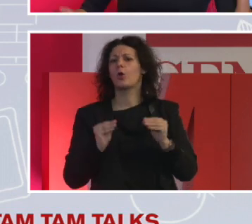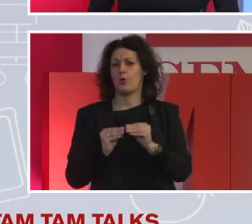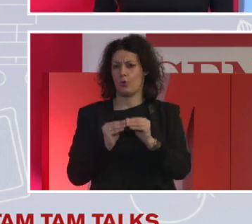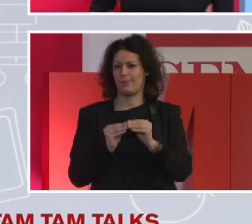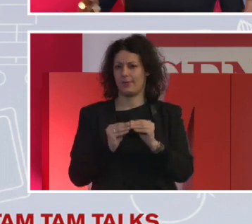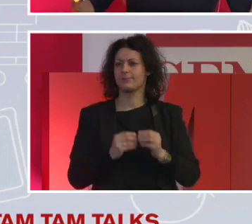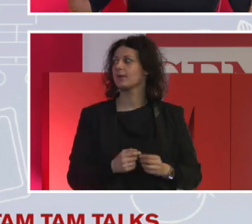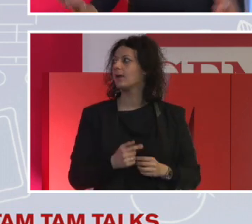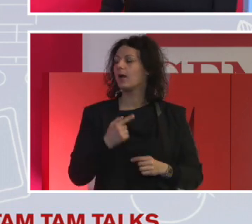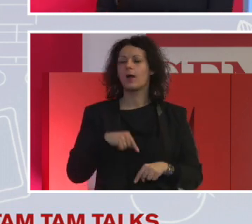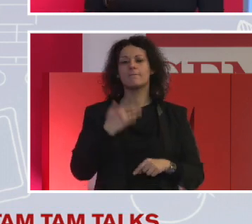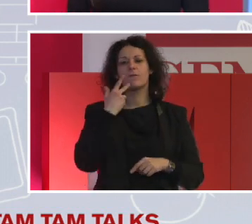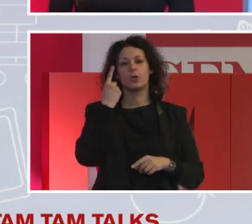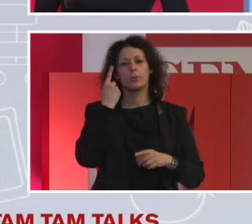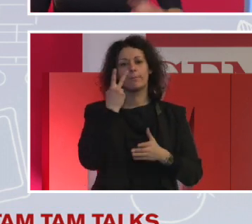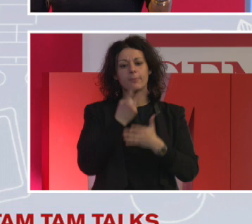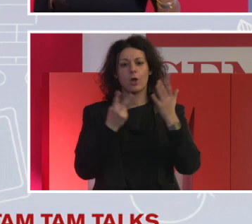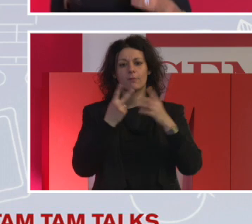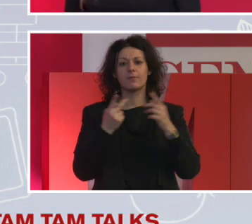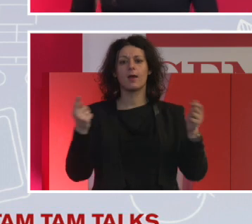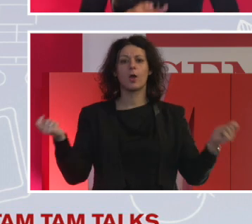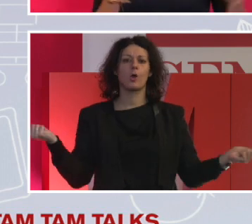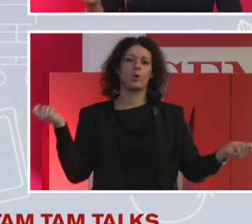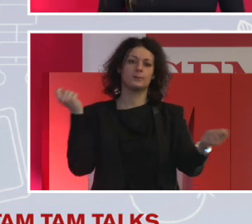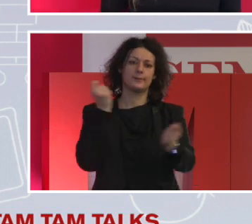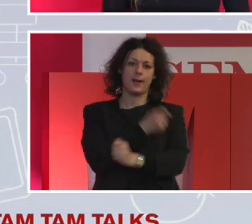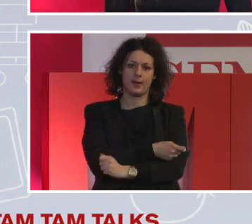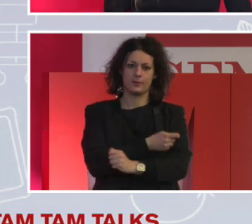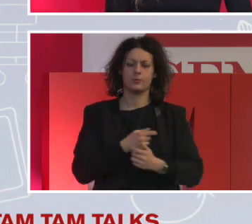volevo farvi vedere, in realtà parliamo delle generazioni, come abbiamo visto,